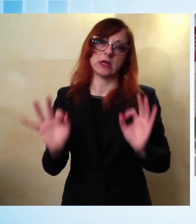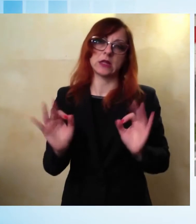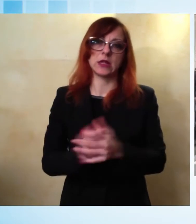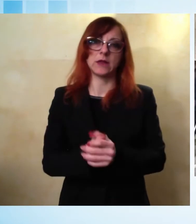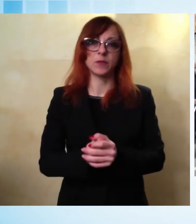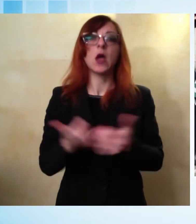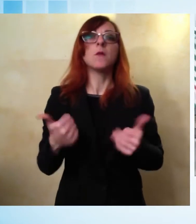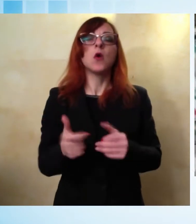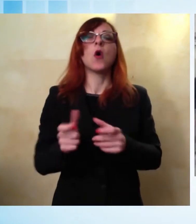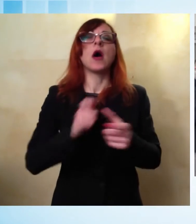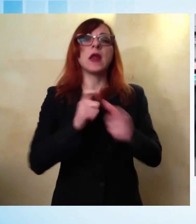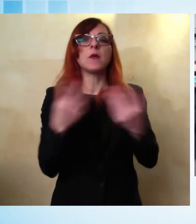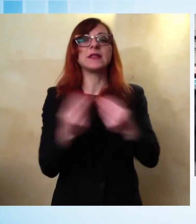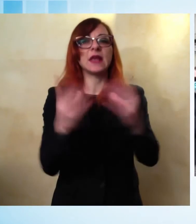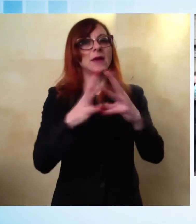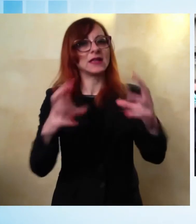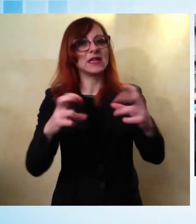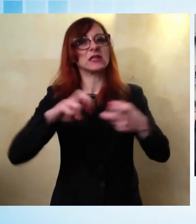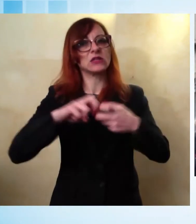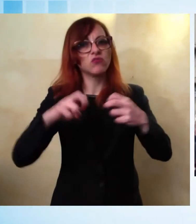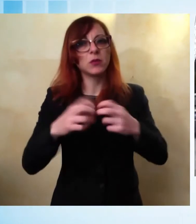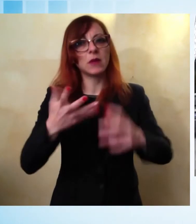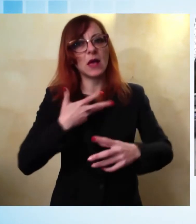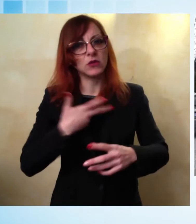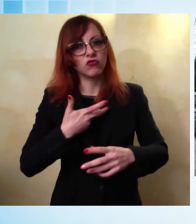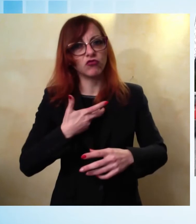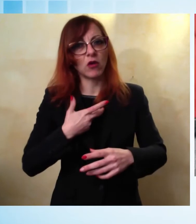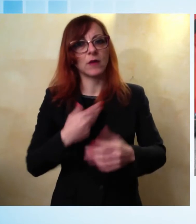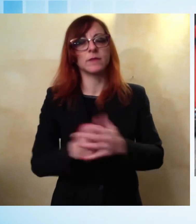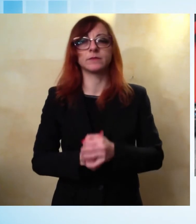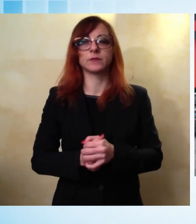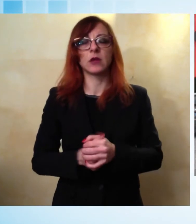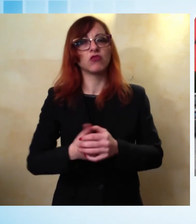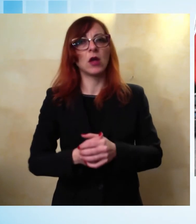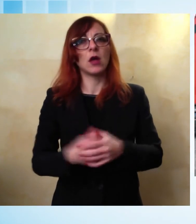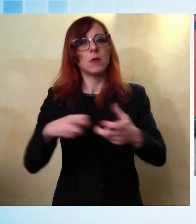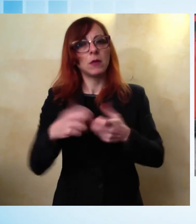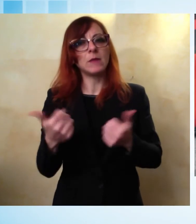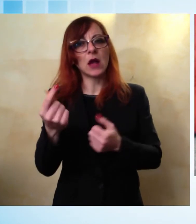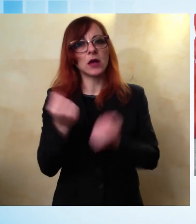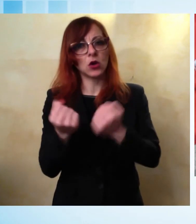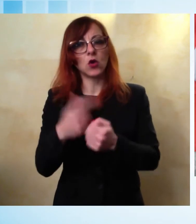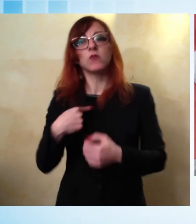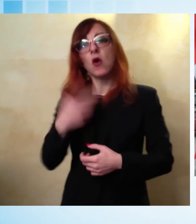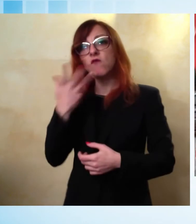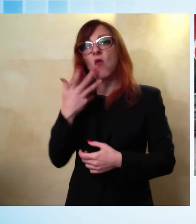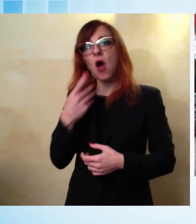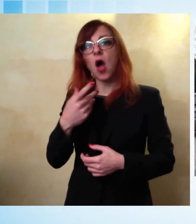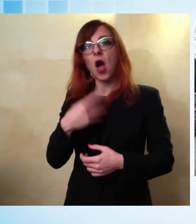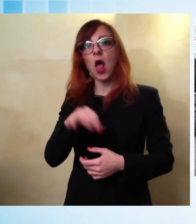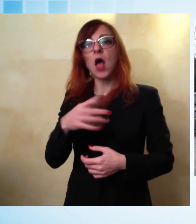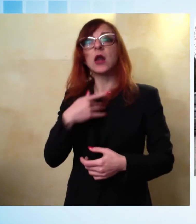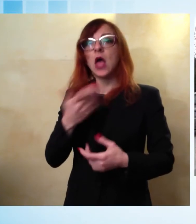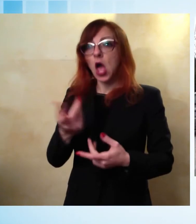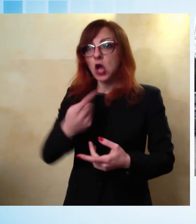'avvertenza rivendicano anche alcuni incentivi economici. Siamo determinati a prendere ciò che è nostro. Abbiamo già fatto una